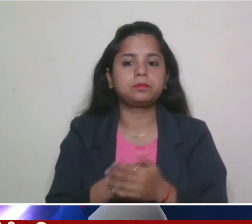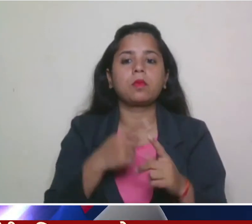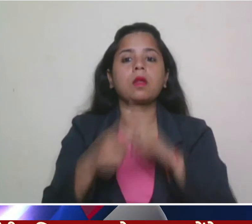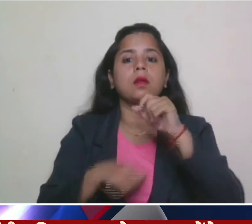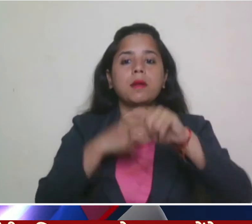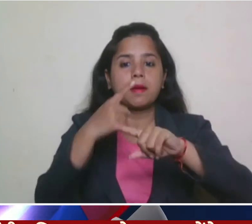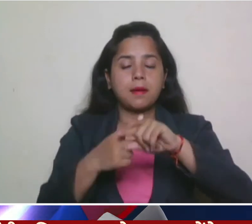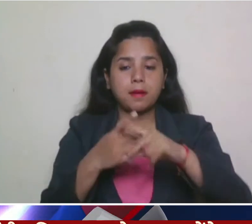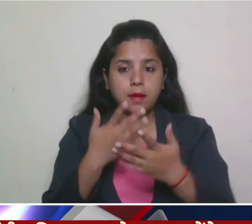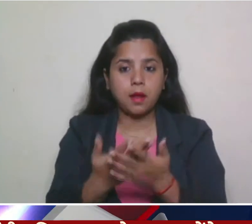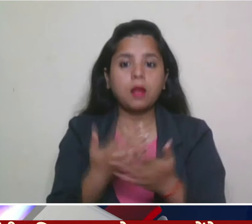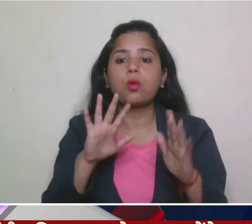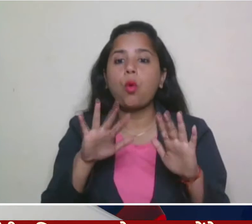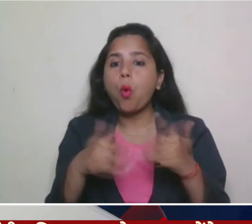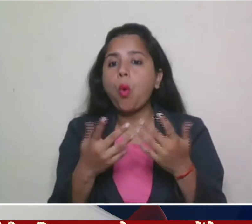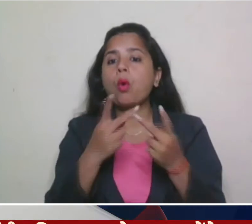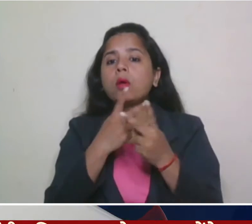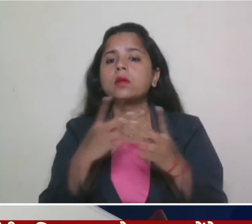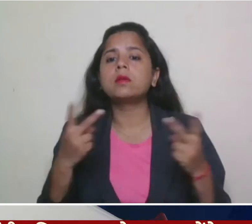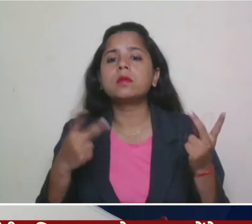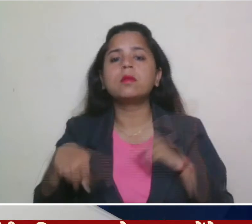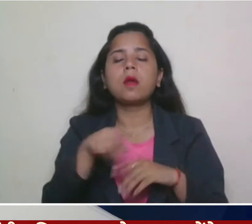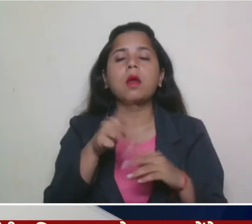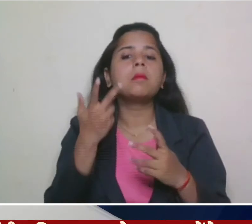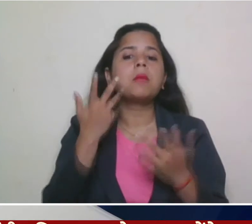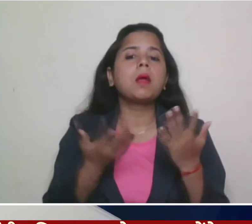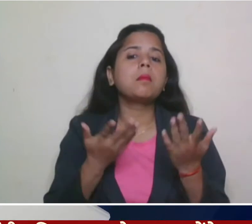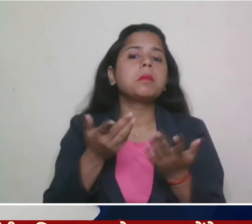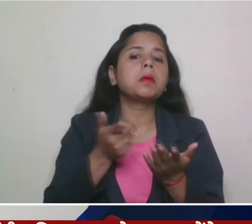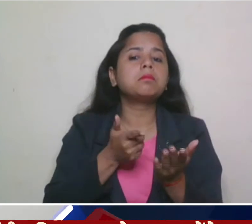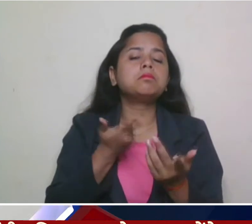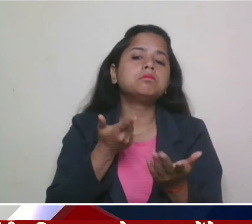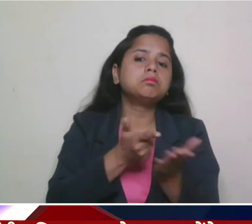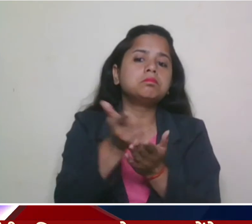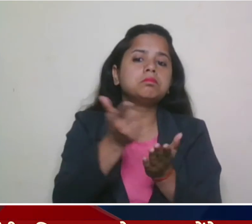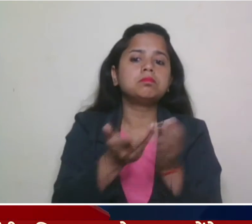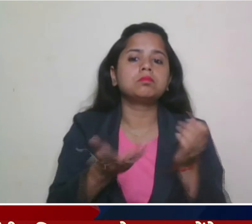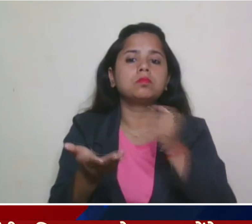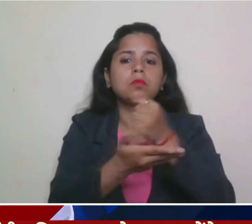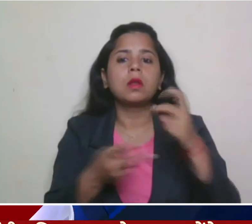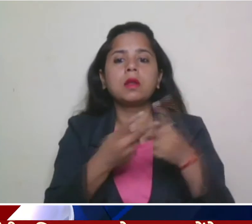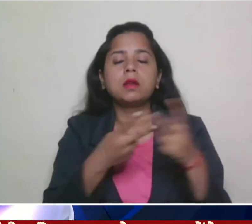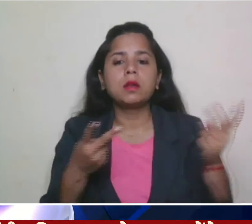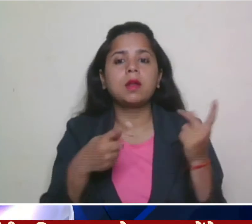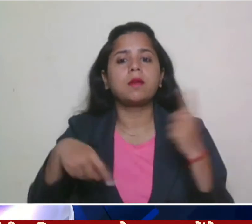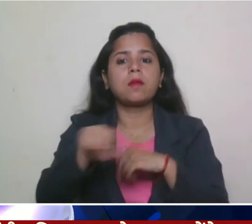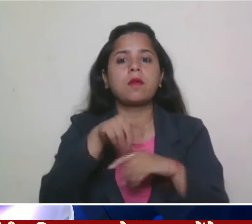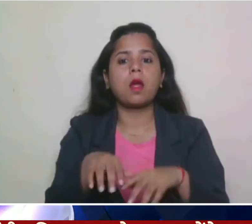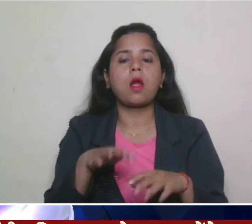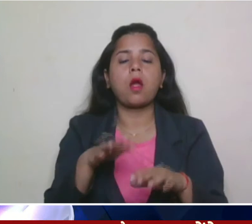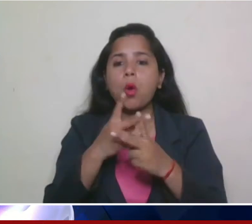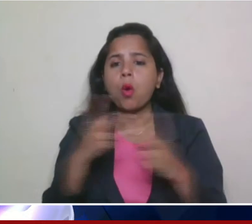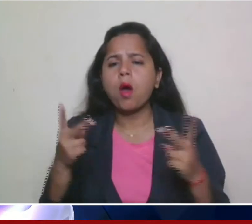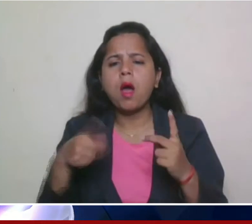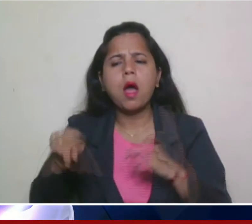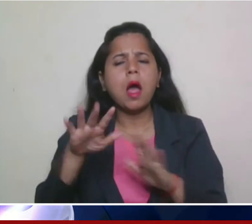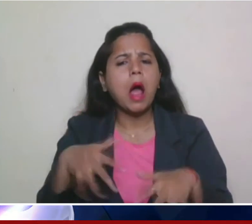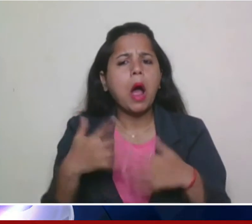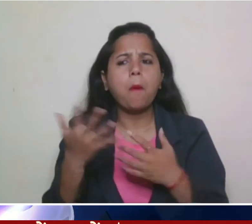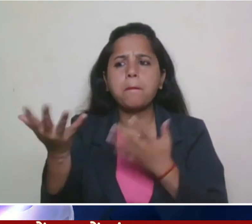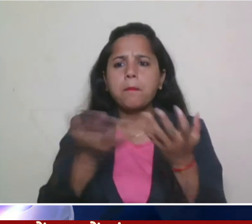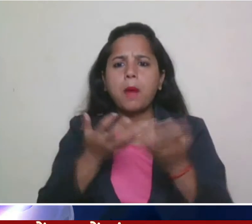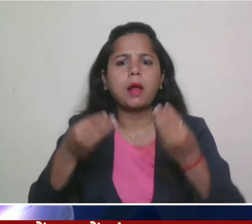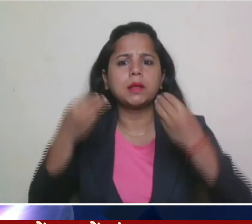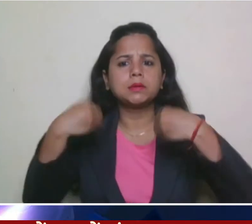आधारत और अन्य उत्पादों का निर्यात, जैविक उत्पादों का प्रोचसाहन और विपणन के साथ-साथ सहकारिता